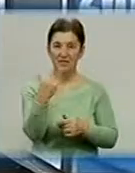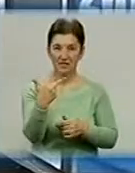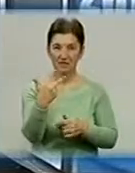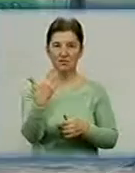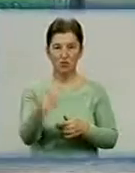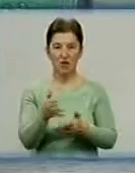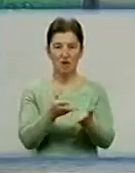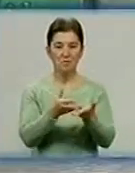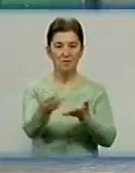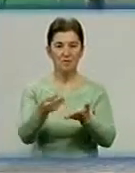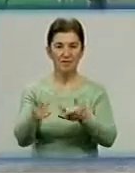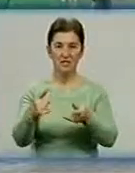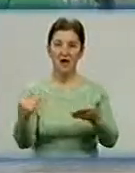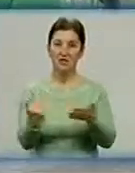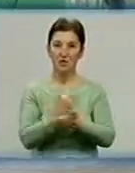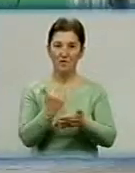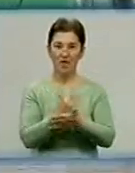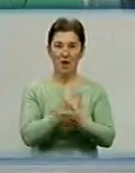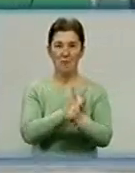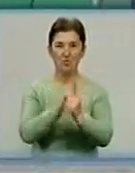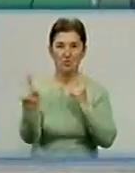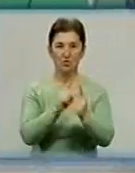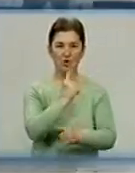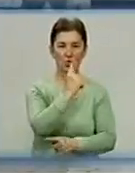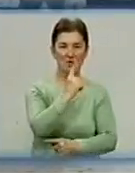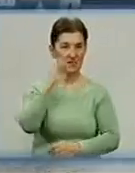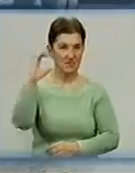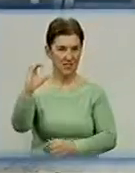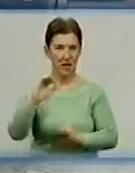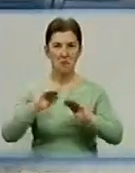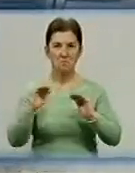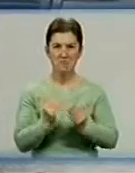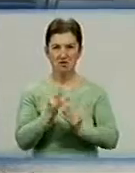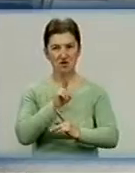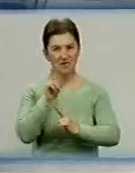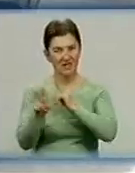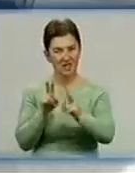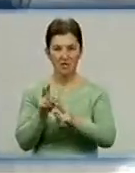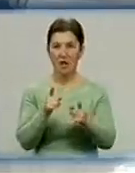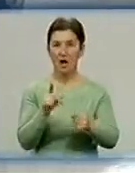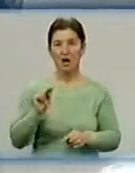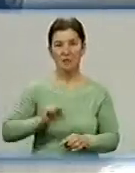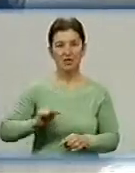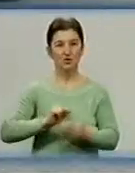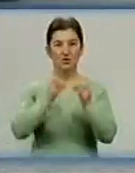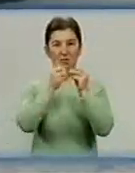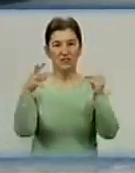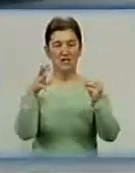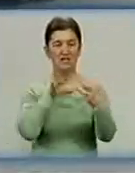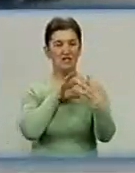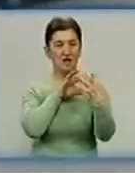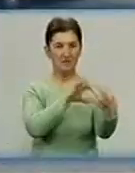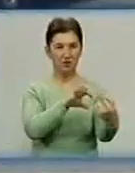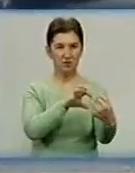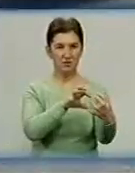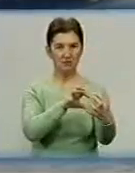профінансовані, а новий маршрут 1С дозволив зменшити нарікання від пасажирів. На ньому нині працює 15 автобусів з інтервалом